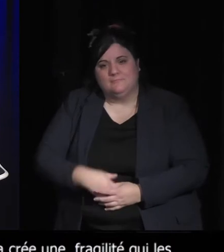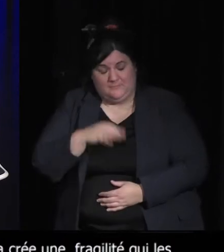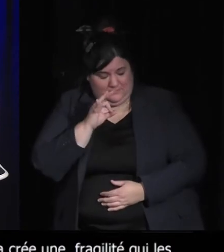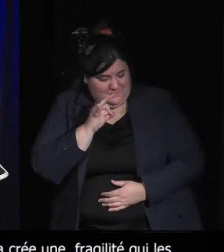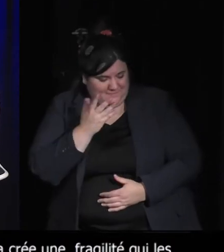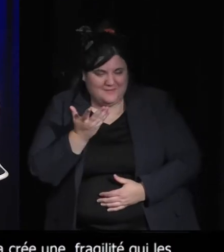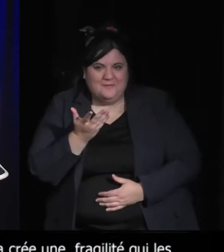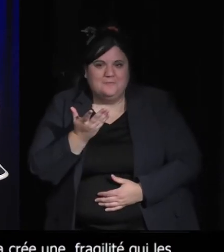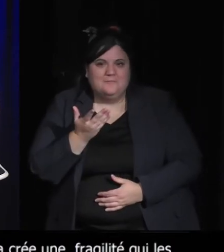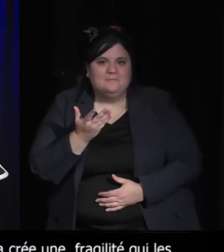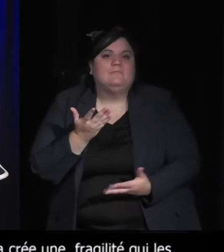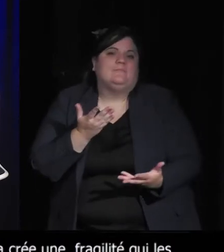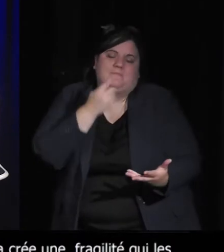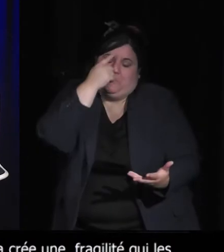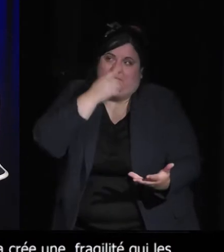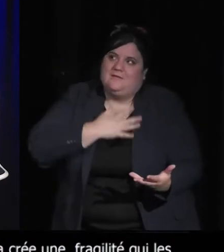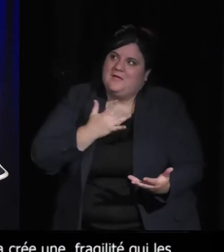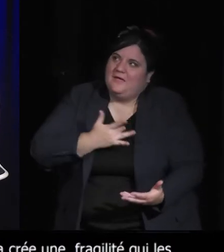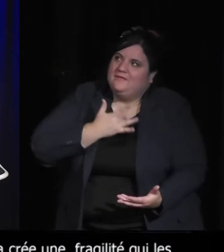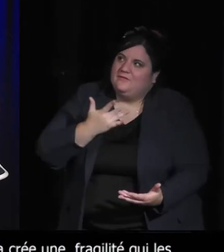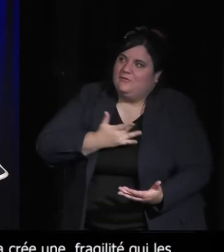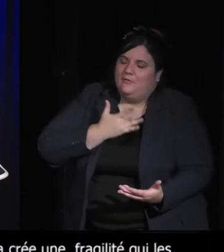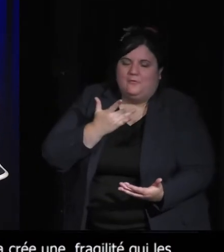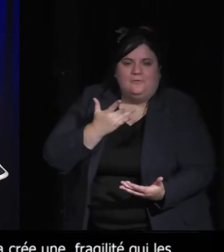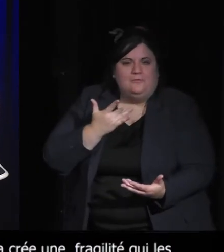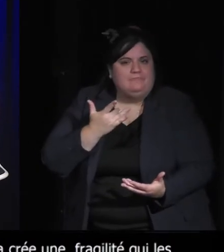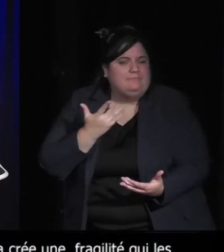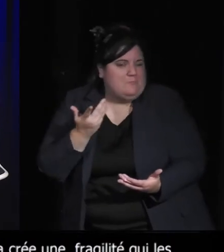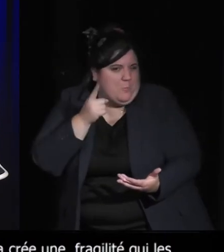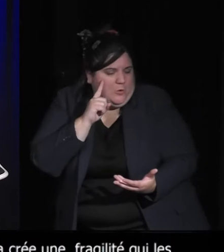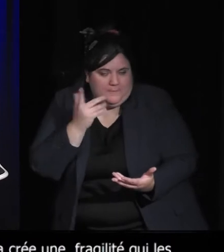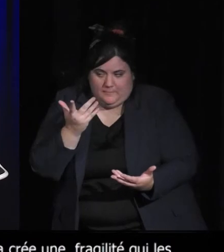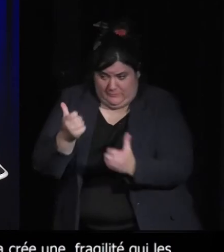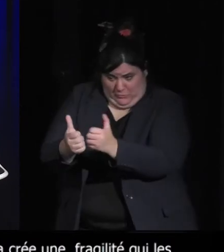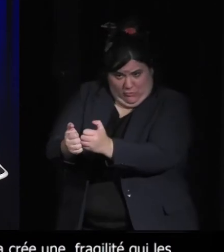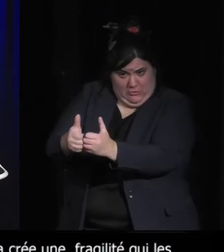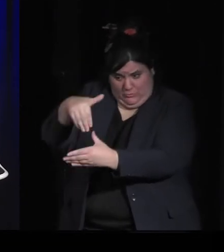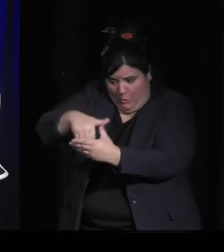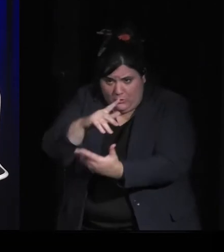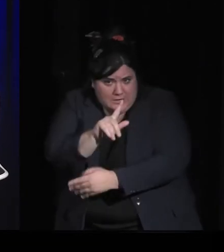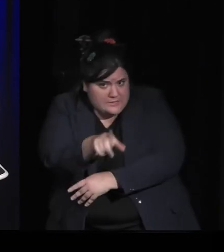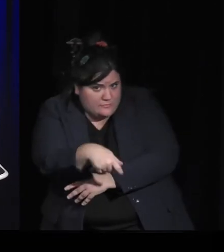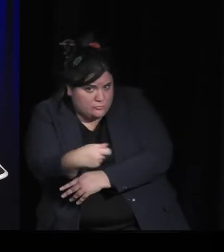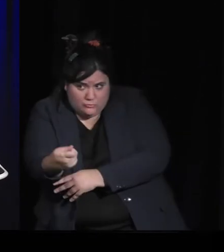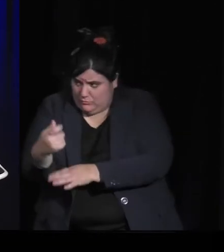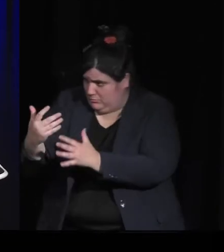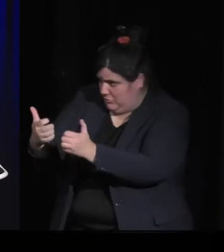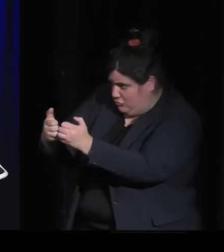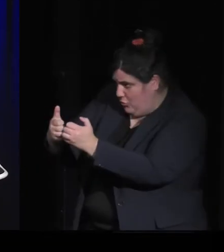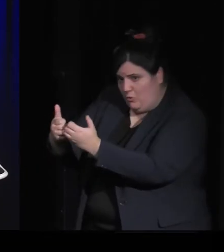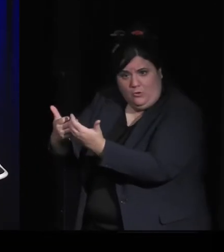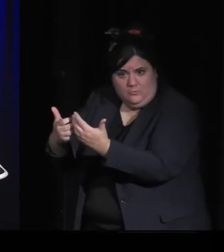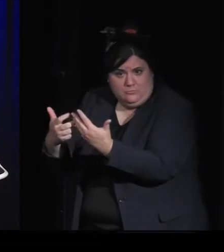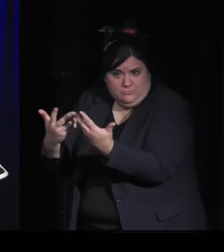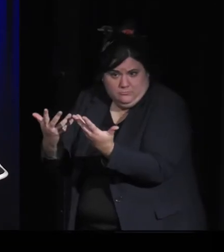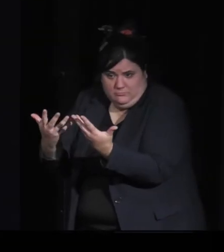intéressant. Il y a ce rapport aux jeux vidéo, donc le rapport de la nature du vivant au jeu vidéo, qui est, je pense